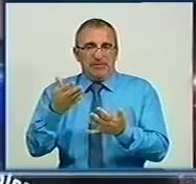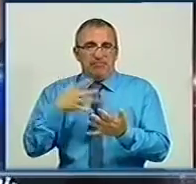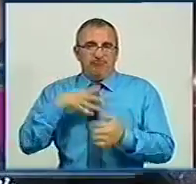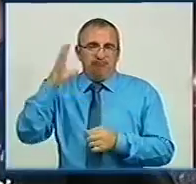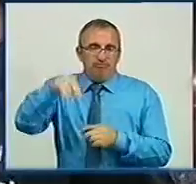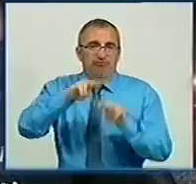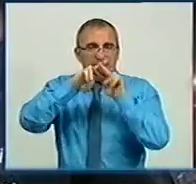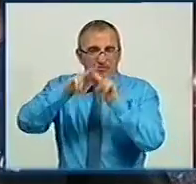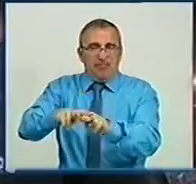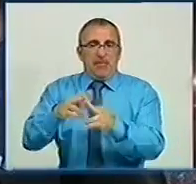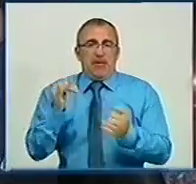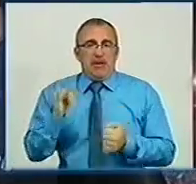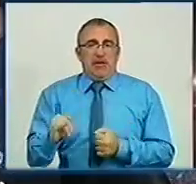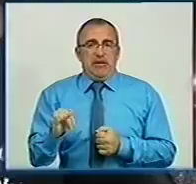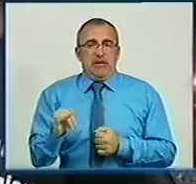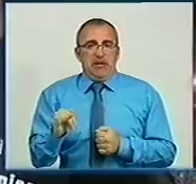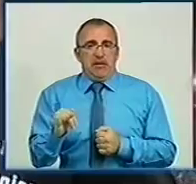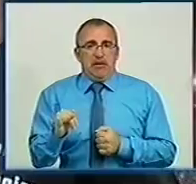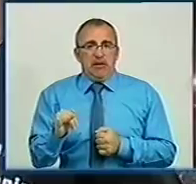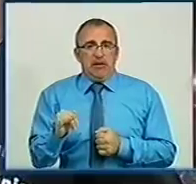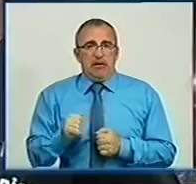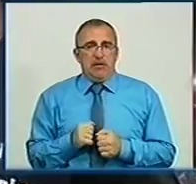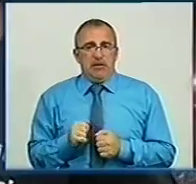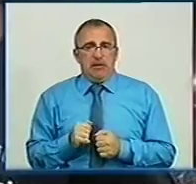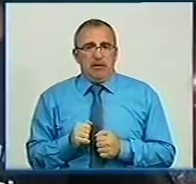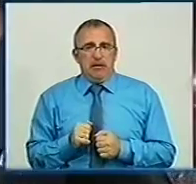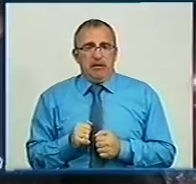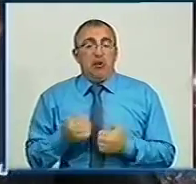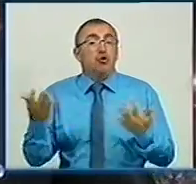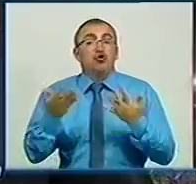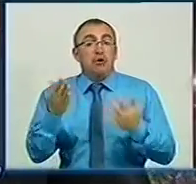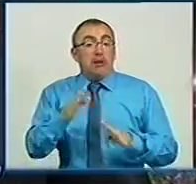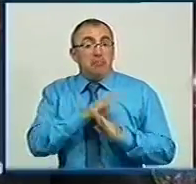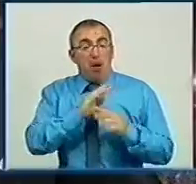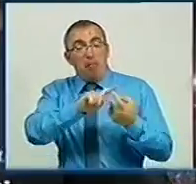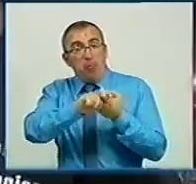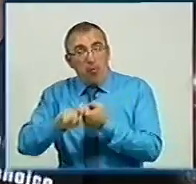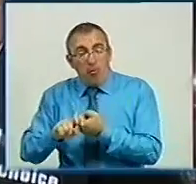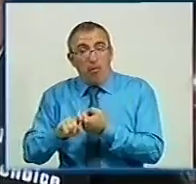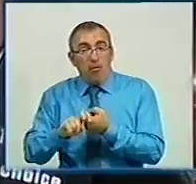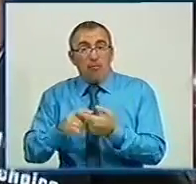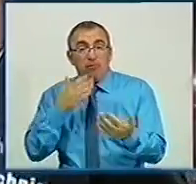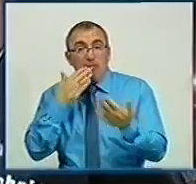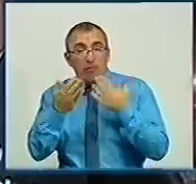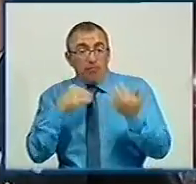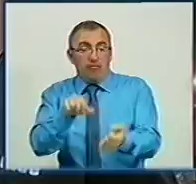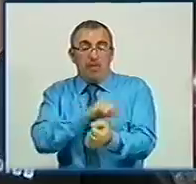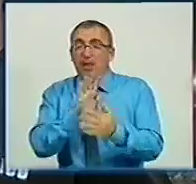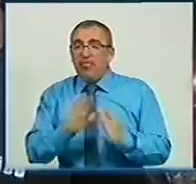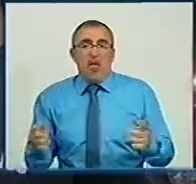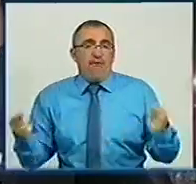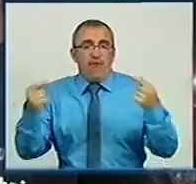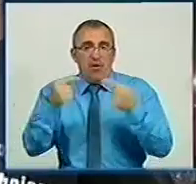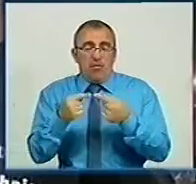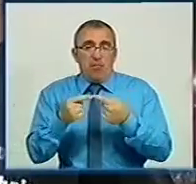позбавлення волі, чия смерть пов'язана з тим, що ставлення до наркозалежних не відповідає